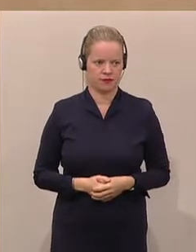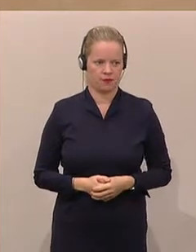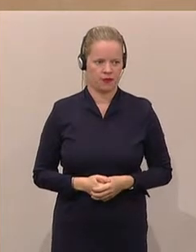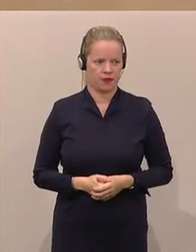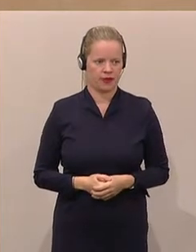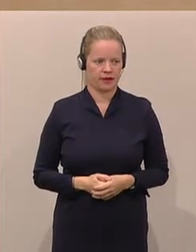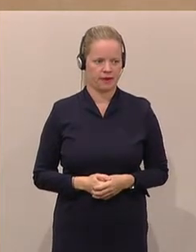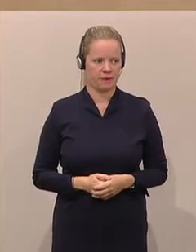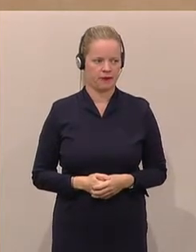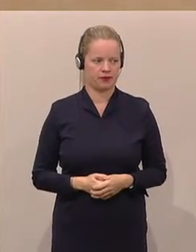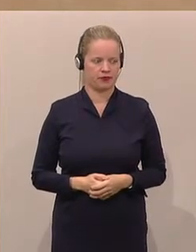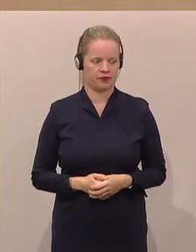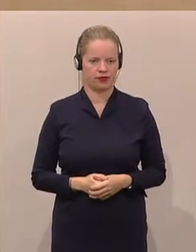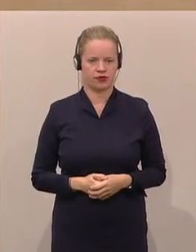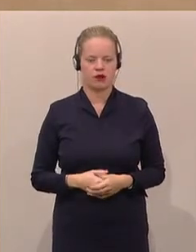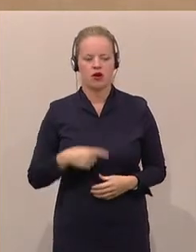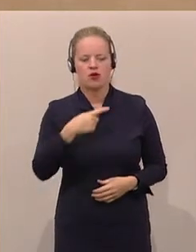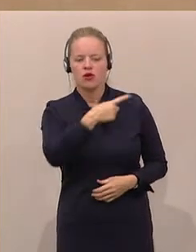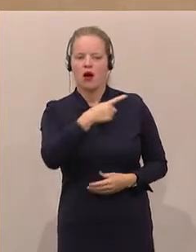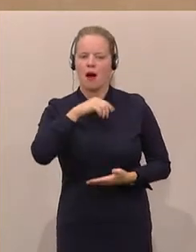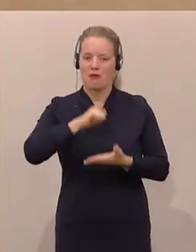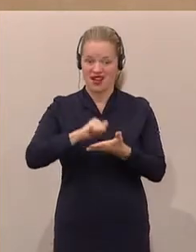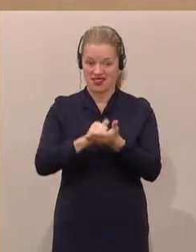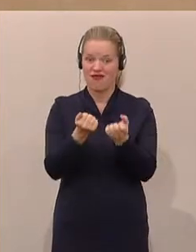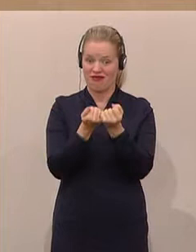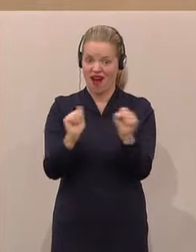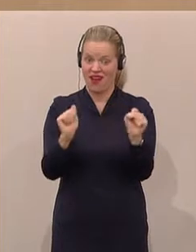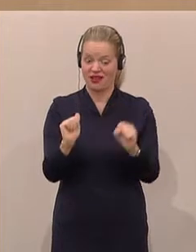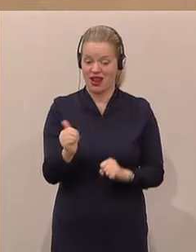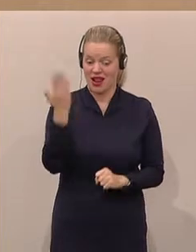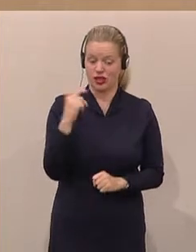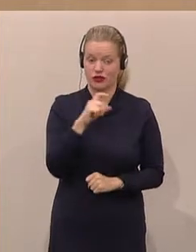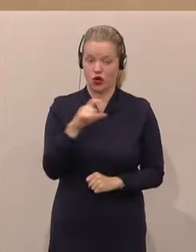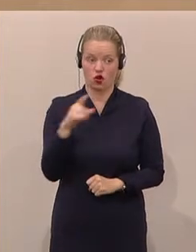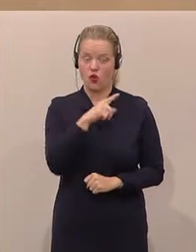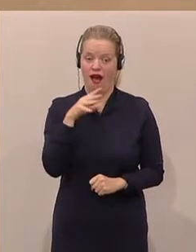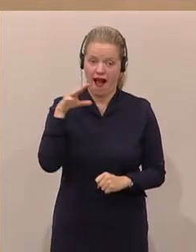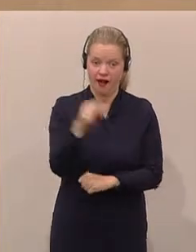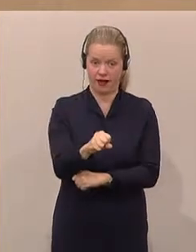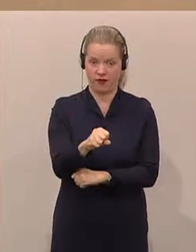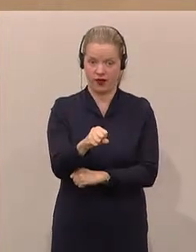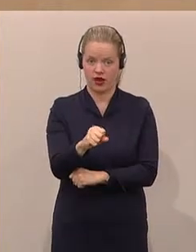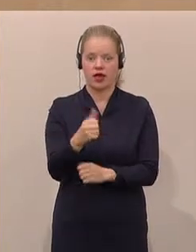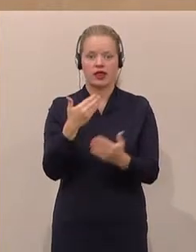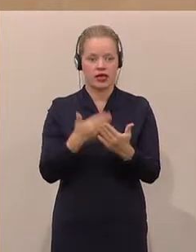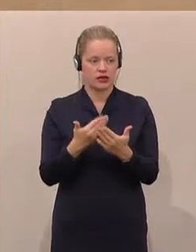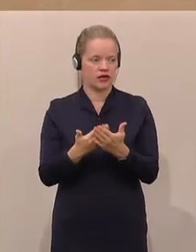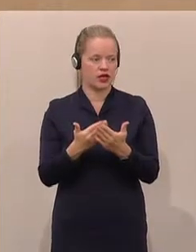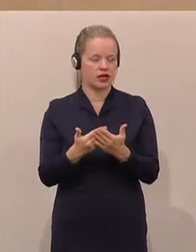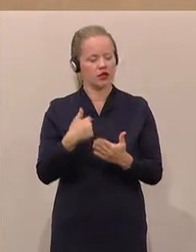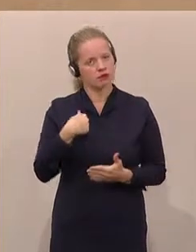Ihr beispielsloser Angriff auf die Pressefreiheit letzte Woche hat mich dazu veranlasst, Ihnen heute zwei Geschenke